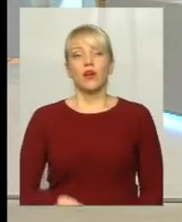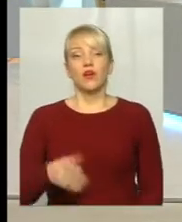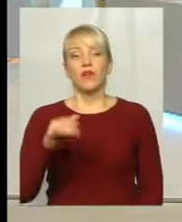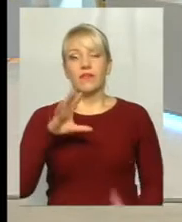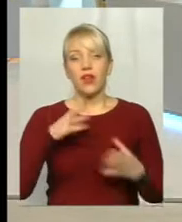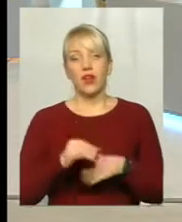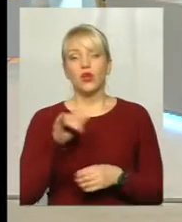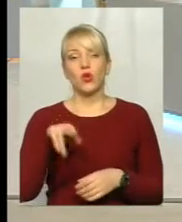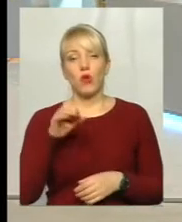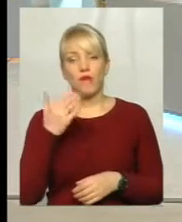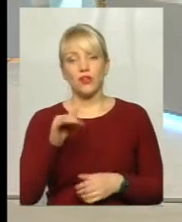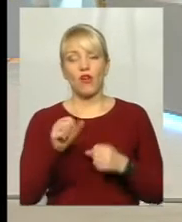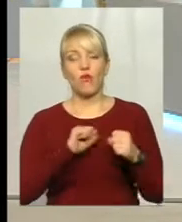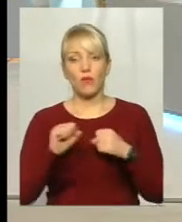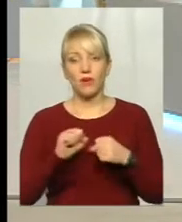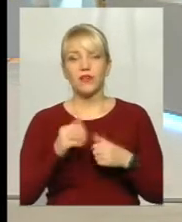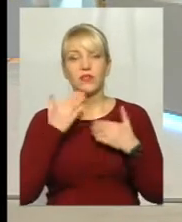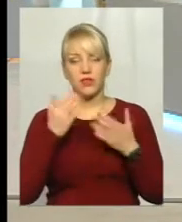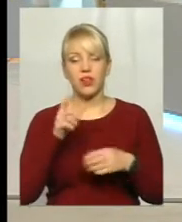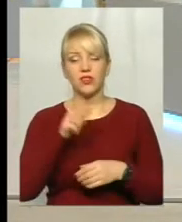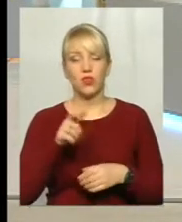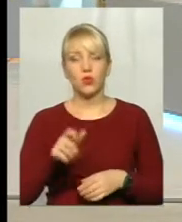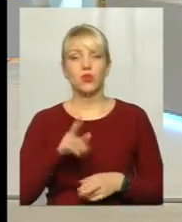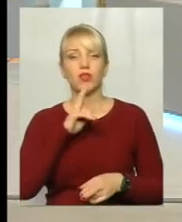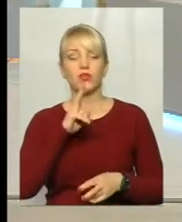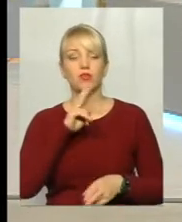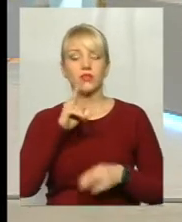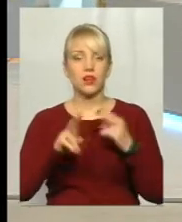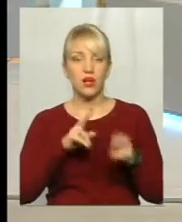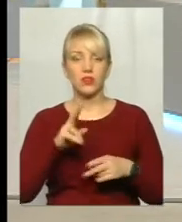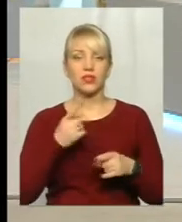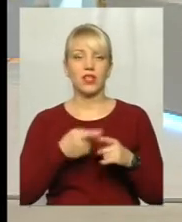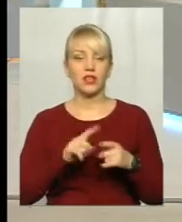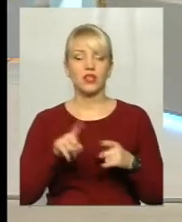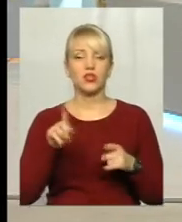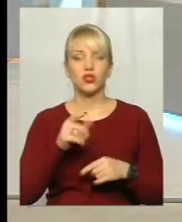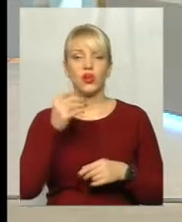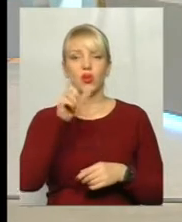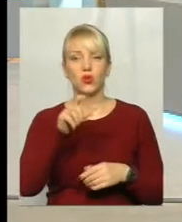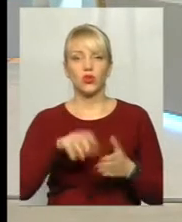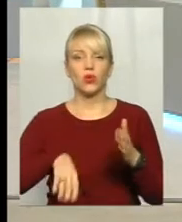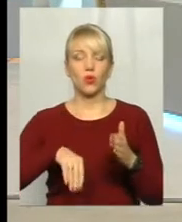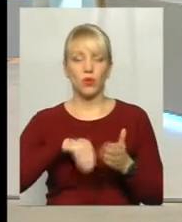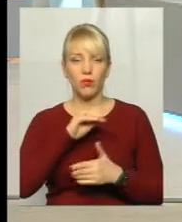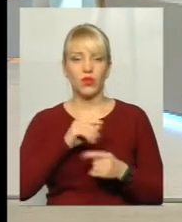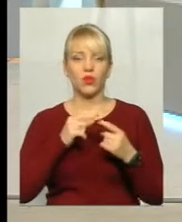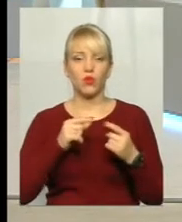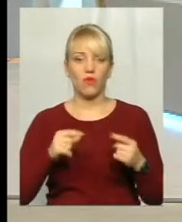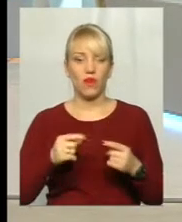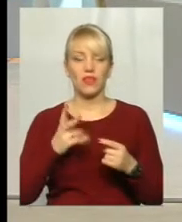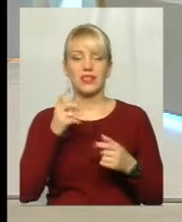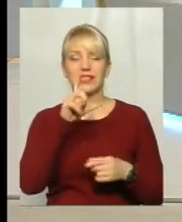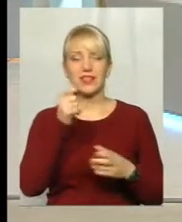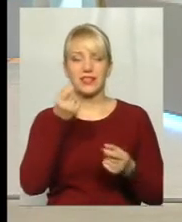звертались люди, які скаржились на те, що вони купили товар зі знижкою, а ця знижка виявилась фікцією?